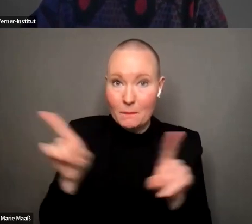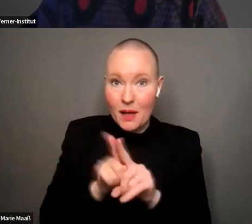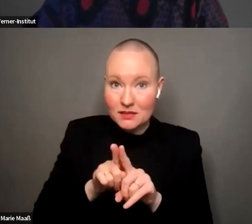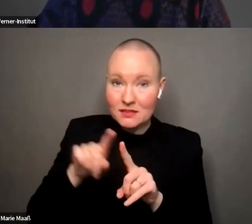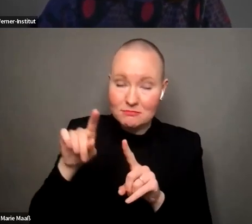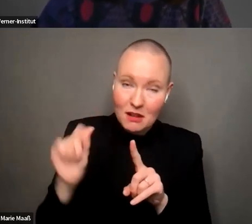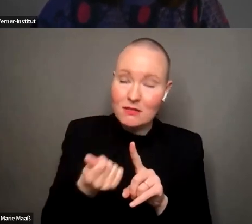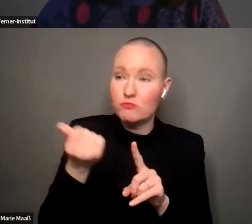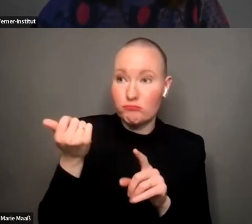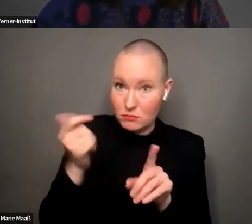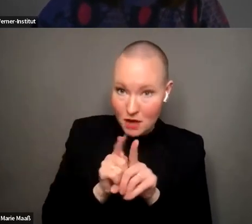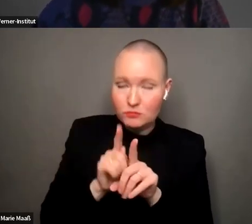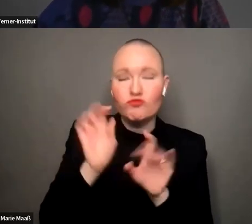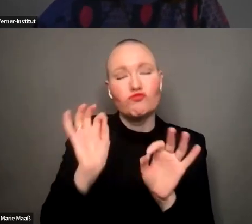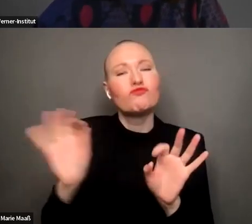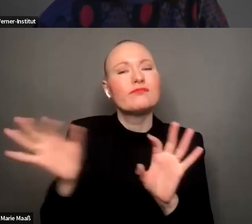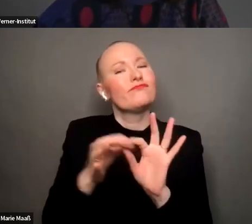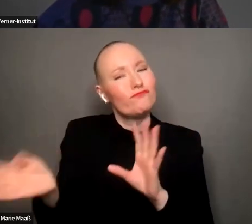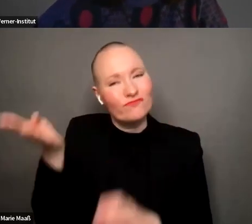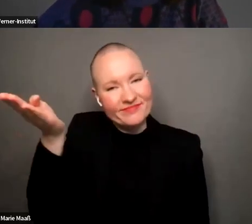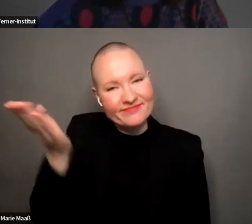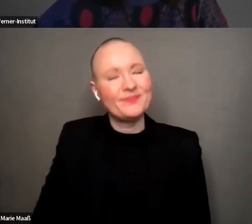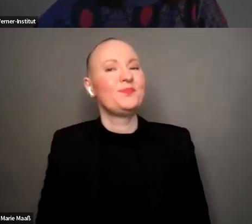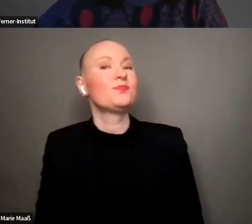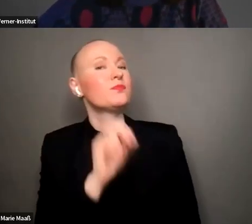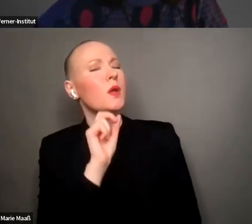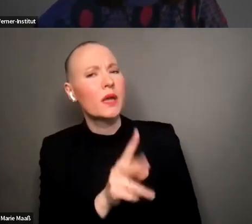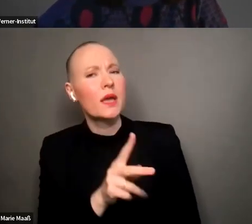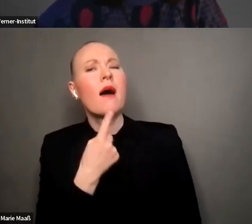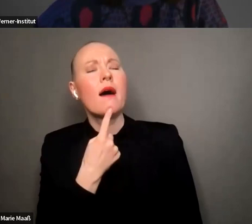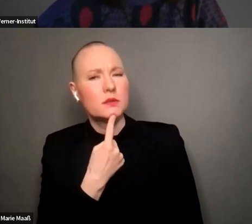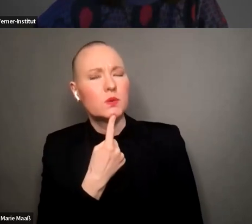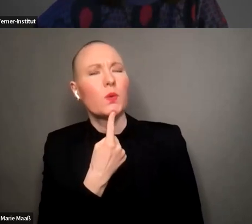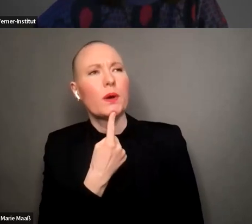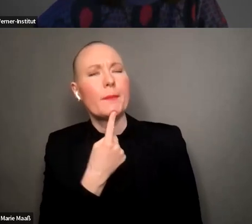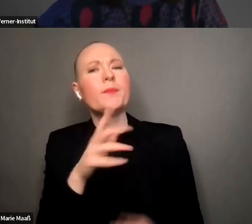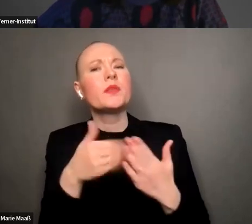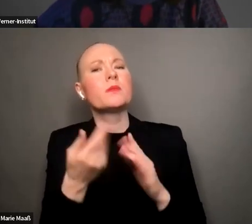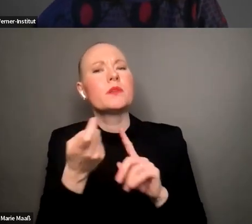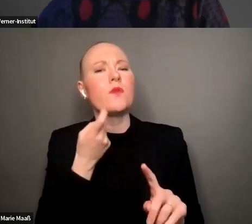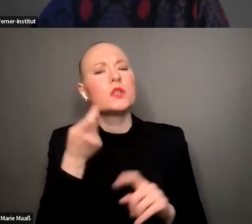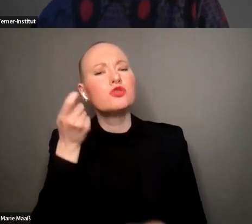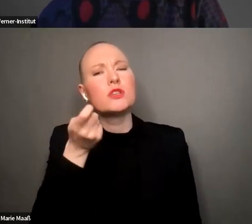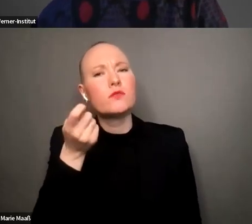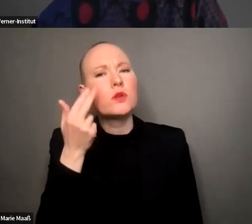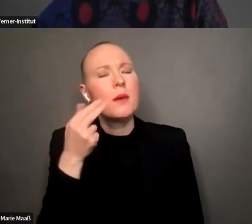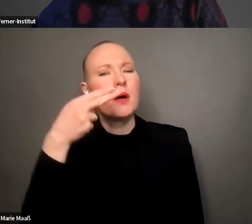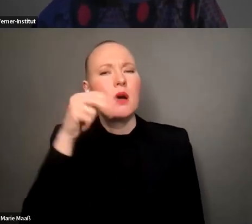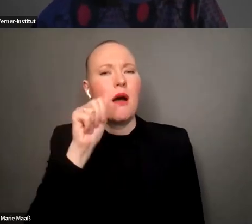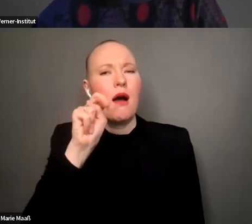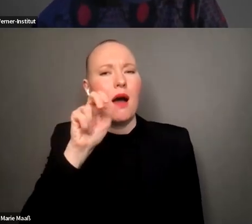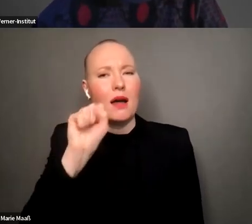jetzt mal dazu okay es gibt von der hansböckler stiftung die haben so eine